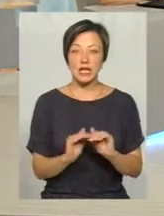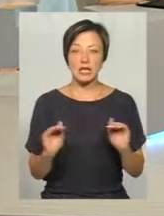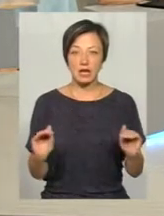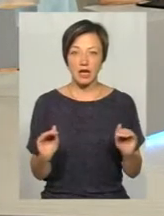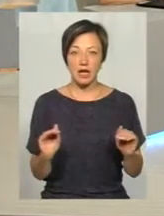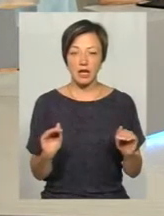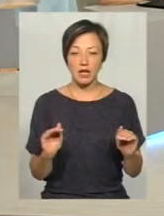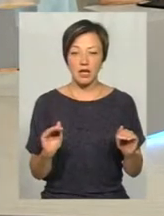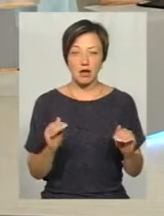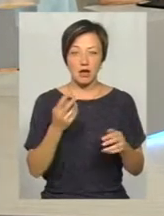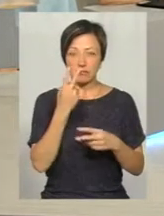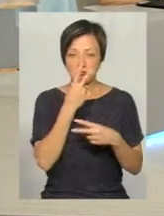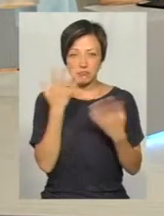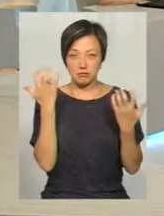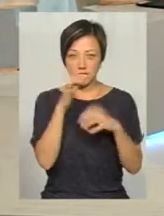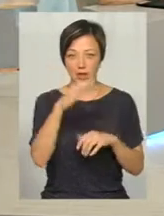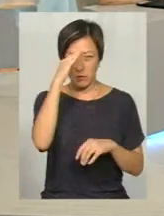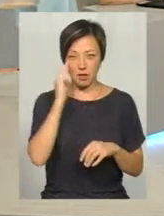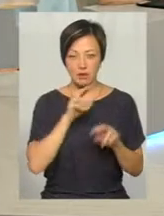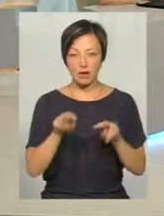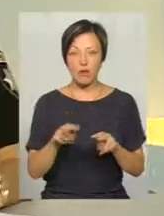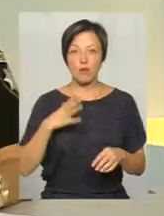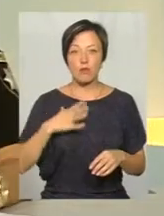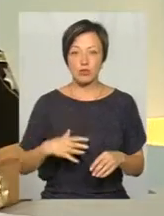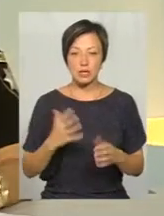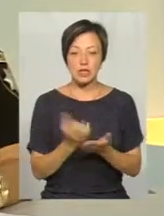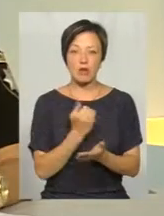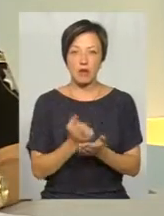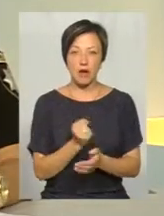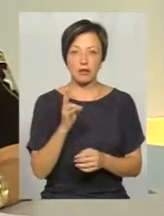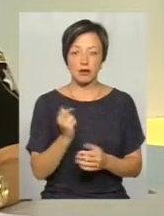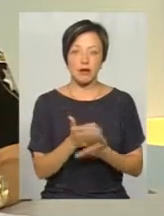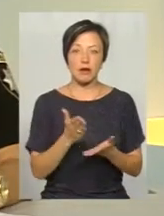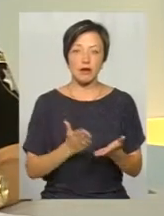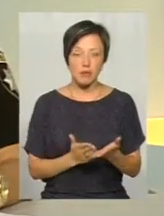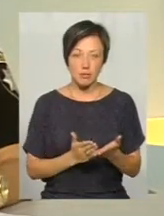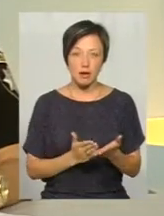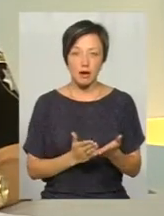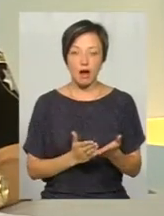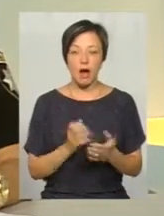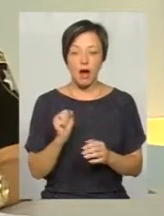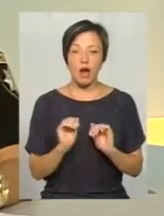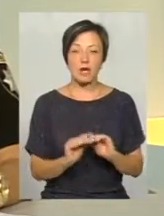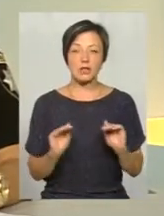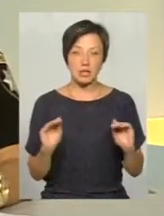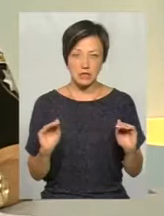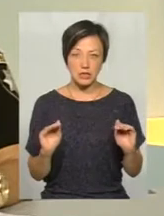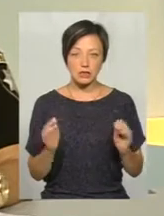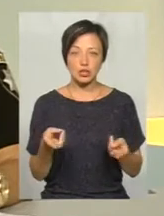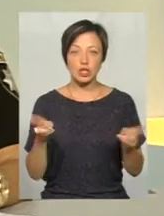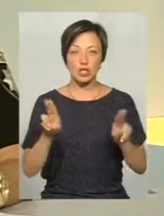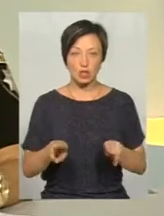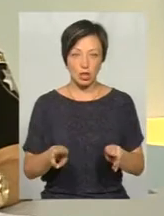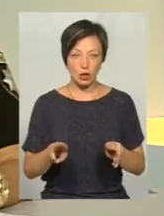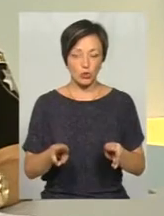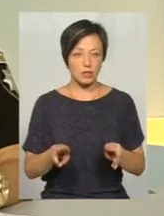випадає з-під нагляду батьків, тому що батьки мусять якось заробляти на хліб насущний, а діти залишаються